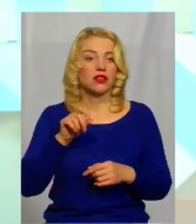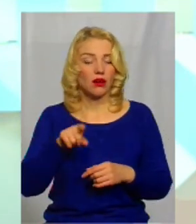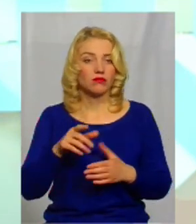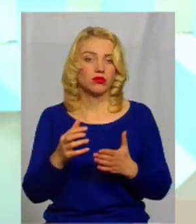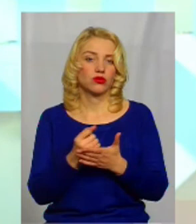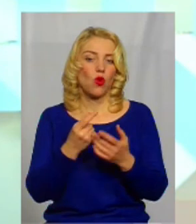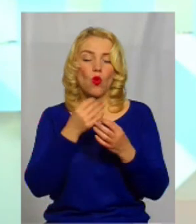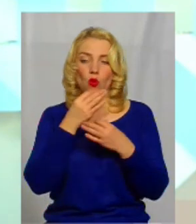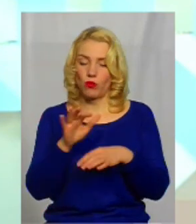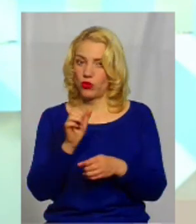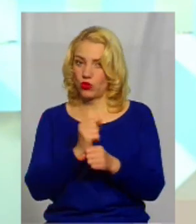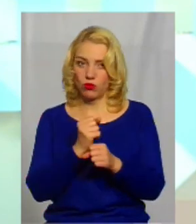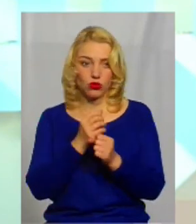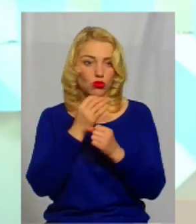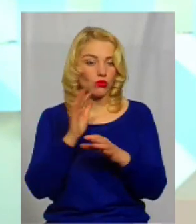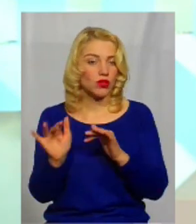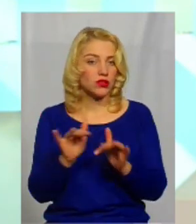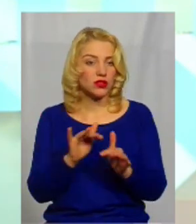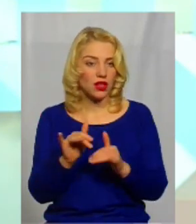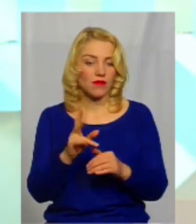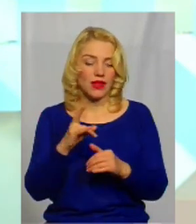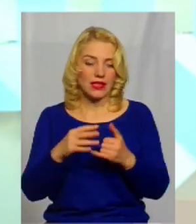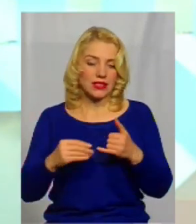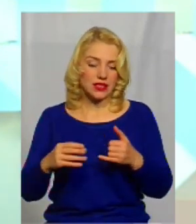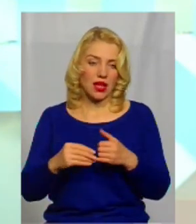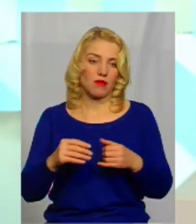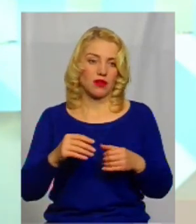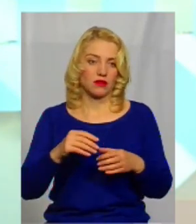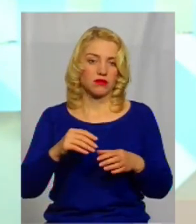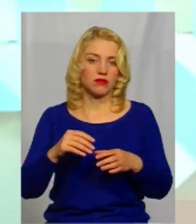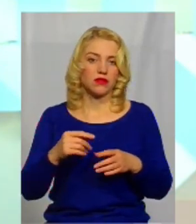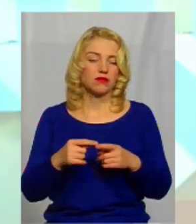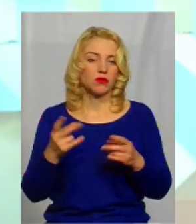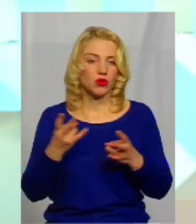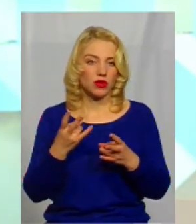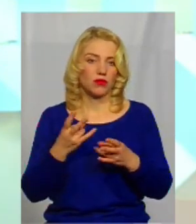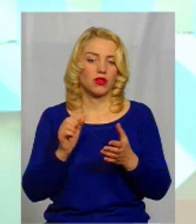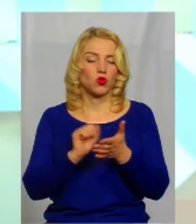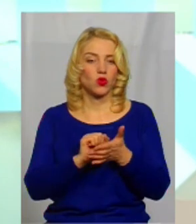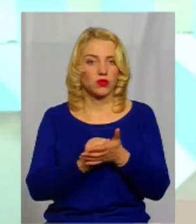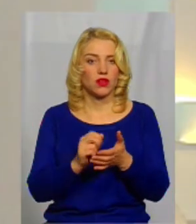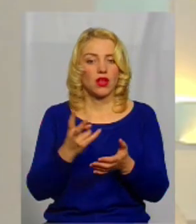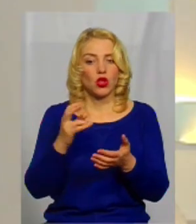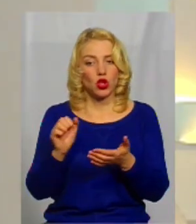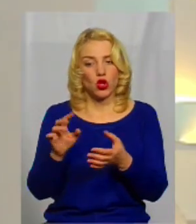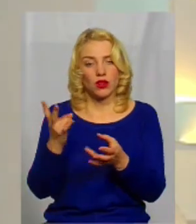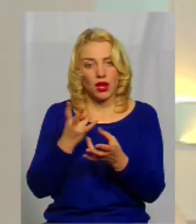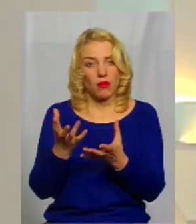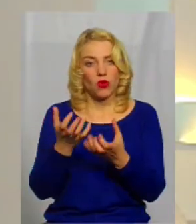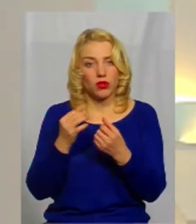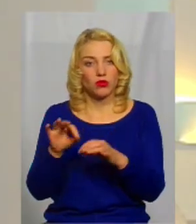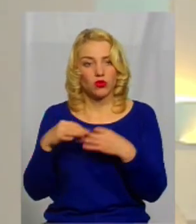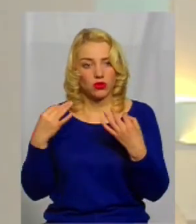звичайно, любі роботи, люба діяльність на землеводоводах регламентується і треба отримати дозвіл. Особливо, якщо це для